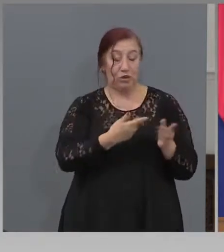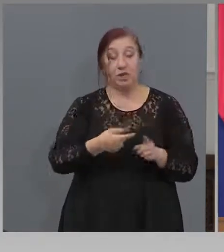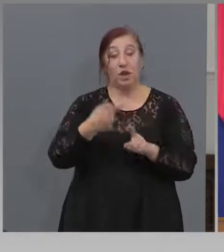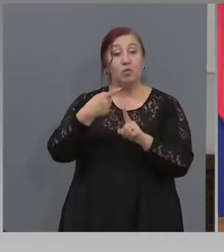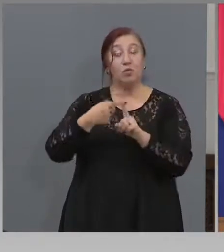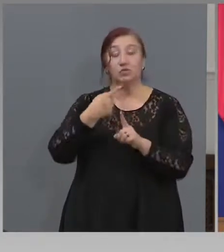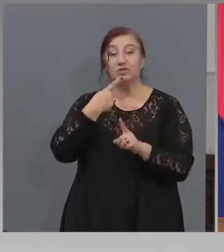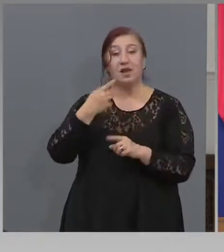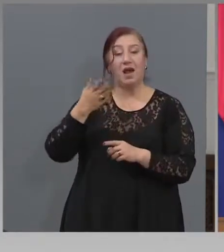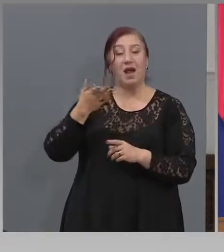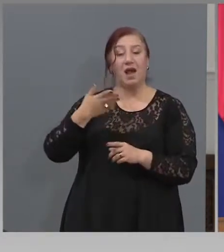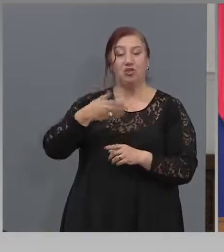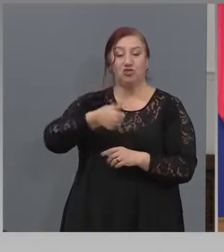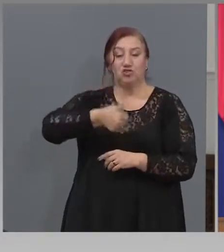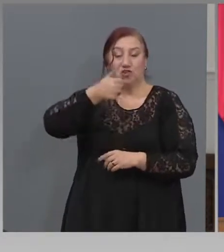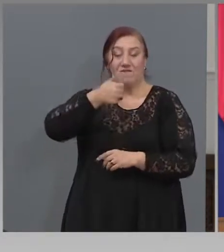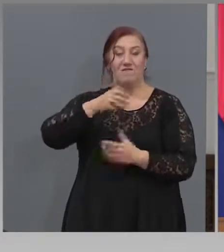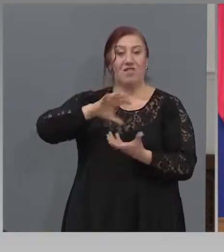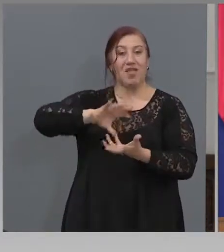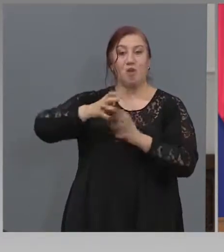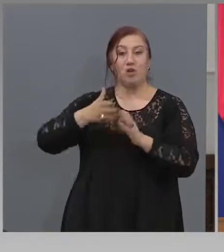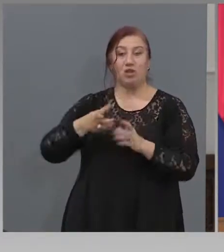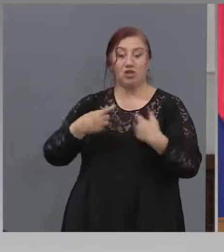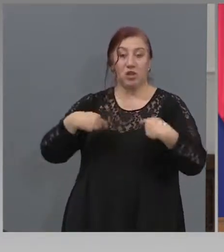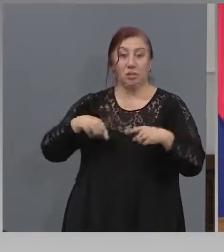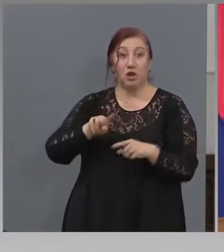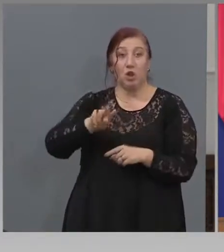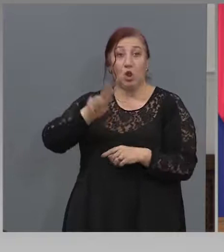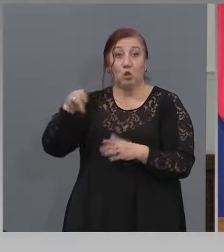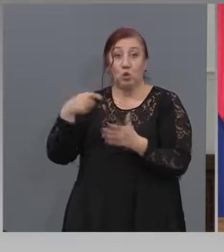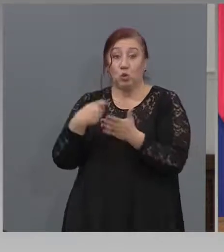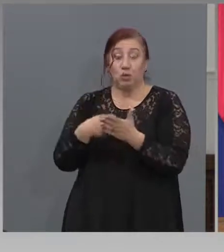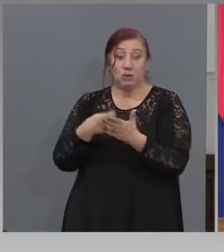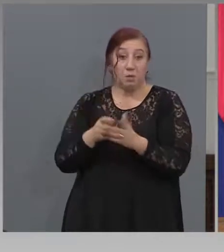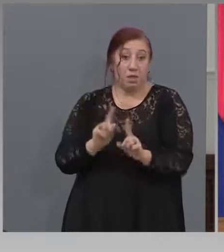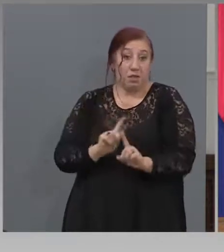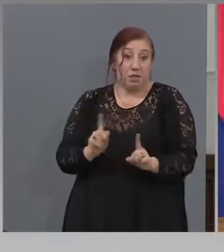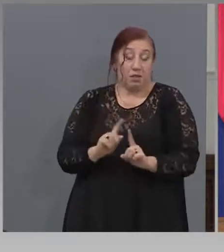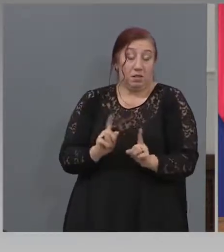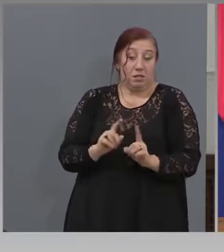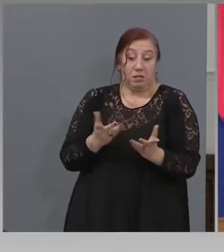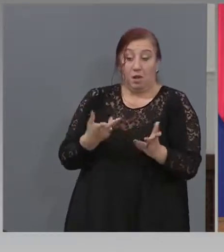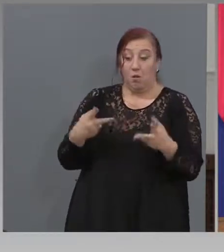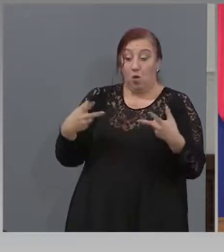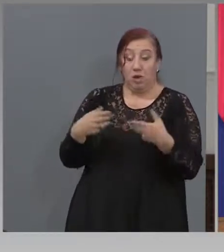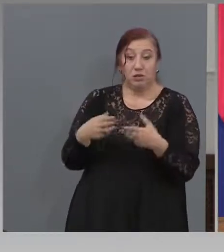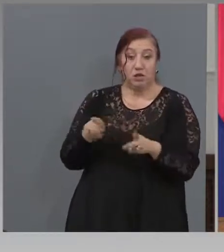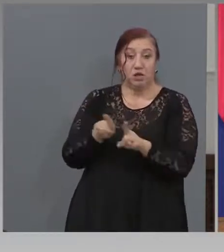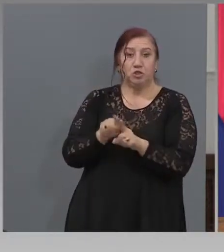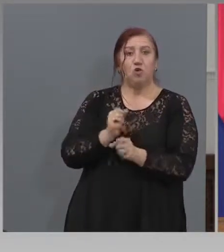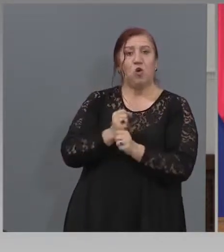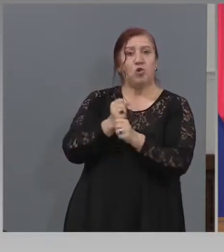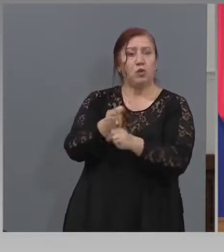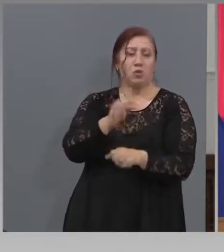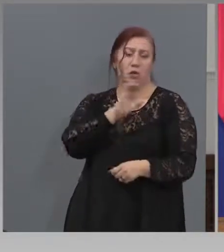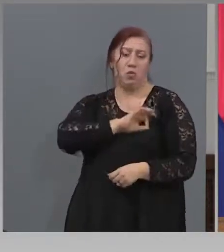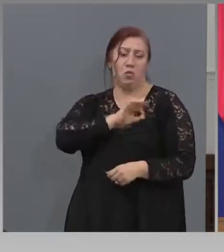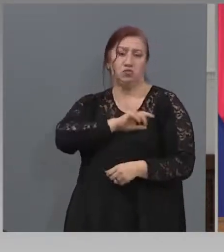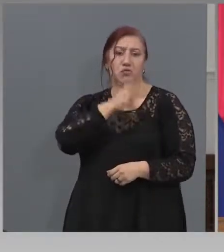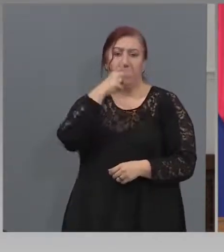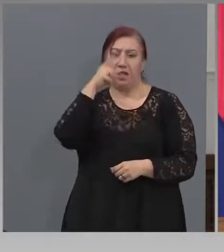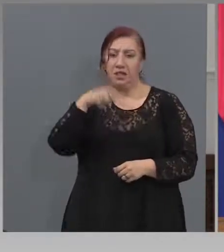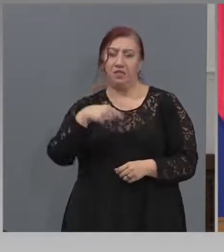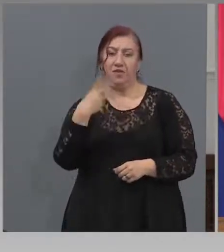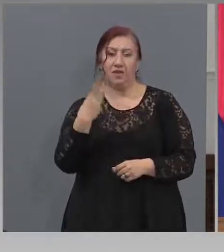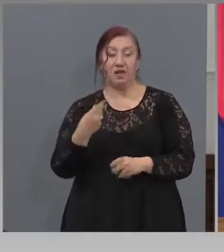кабинети, друга заплата отрязана няма в България. Оказа се, че и депутатите са си взимали две трети, включително и опозицията. Ако не